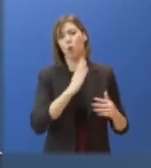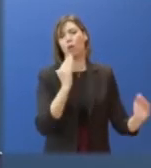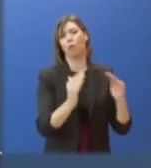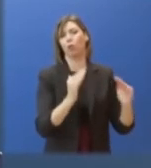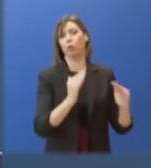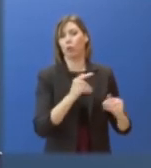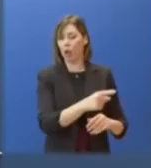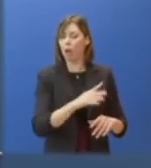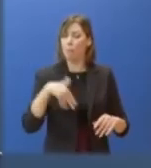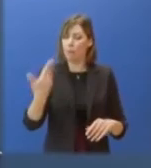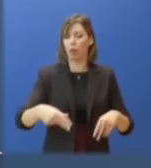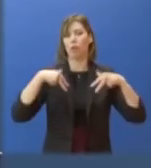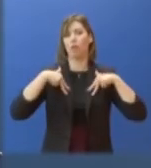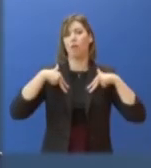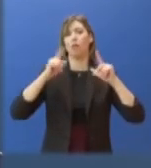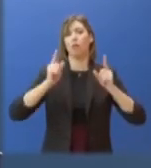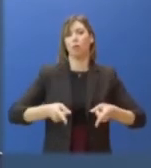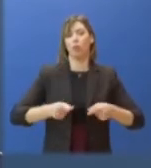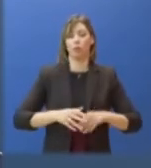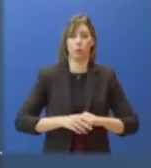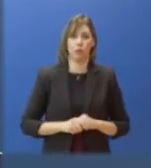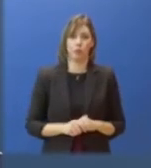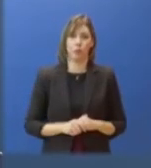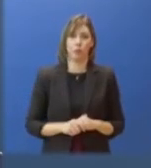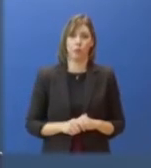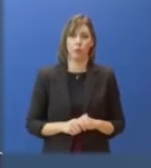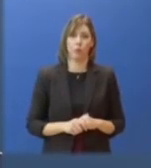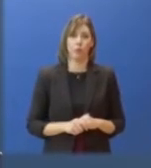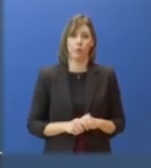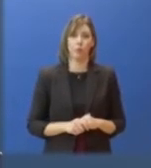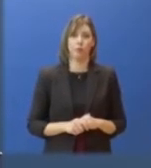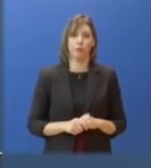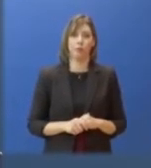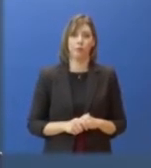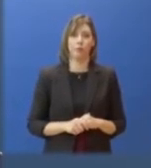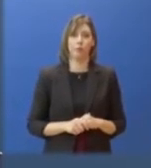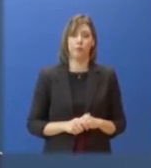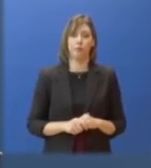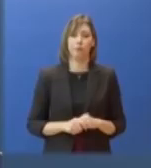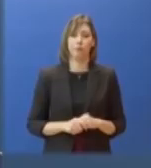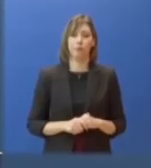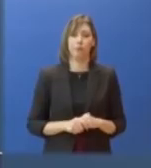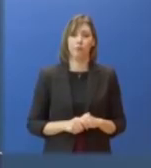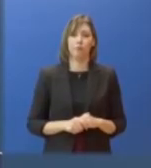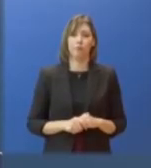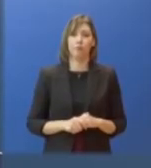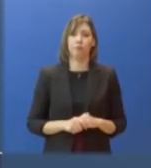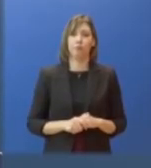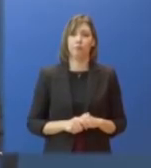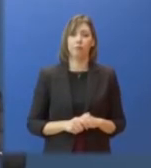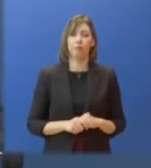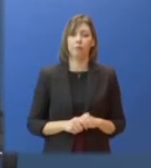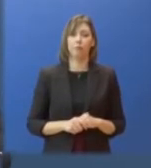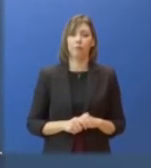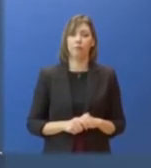δουλειά ακόμα καθώς παλεύουμε με κατεστημένες επιειώνες νοοτροπίες κατέληξη ολοκληρώνοντας την εισαγωγική τοποθέτηση κατά την ενεμέρωση των